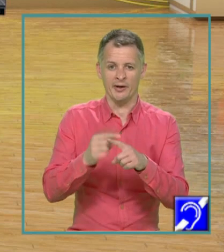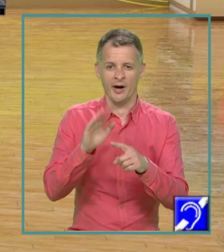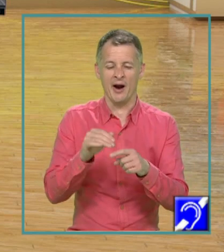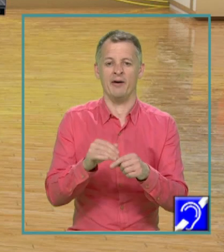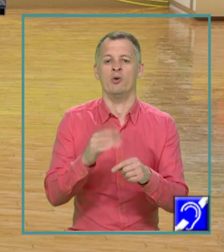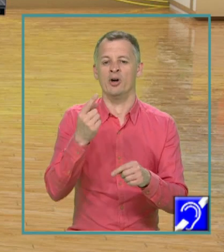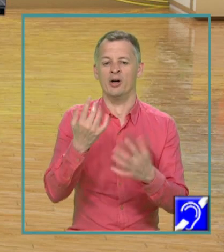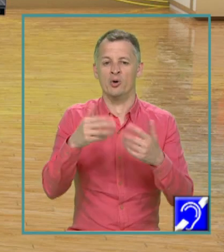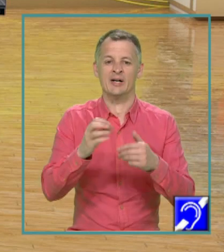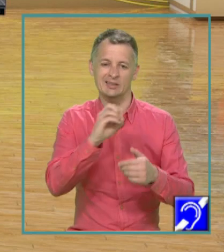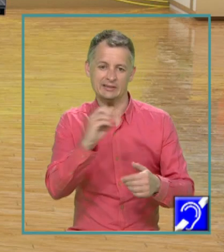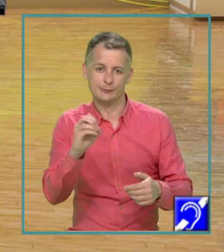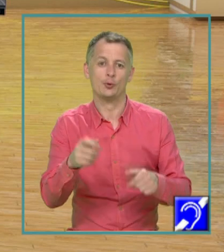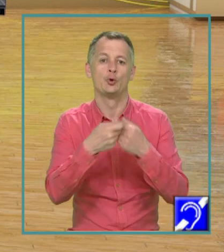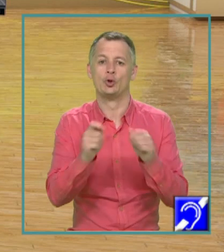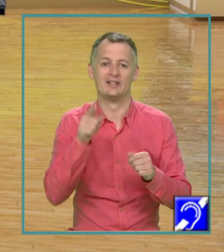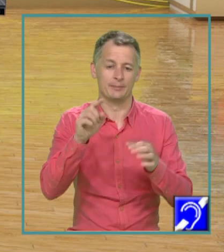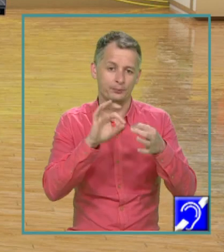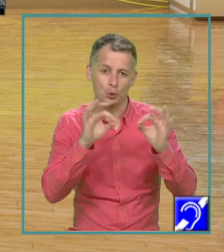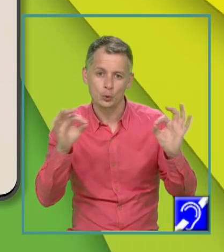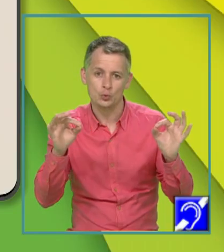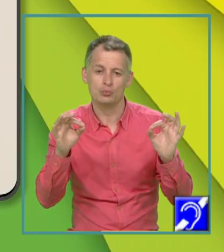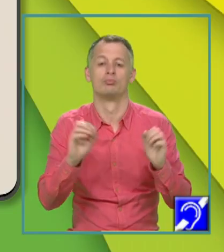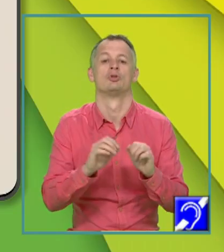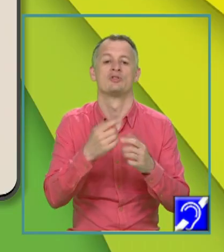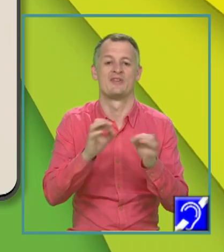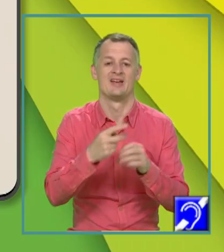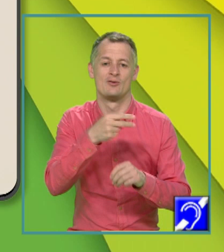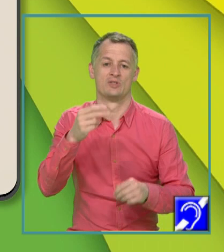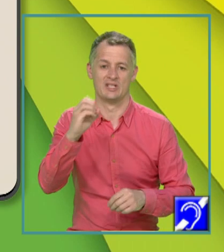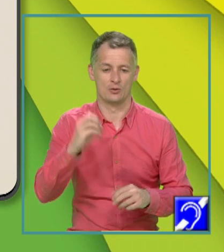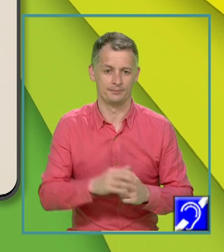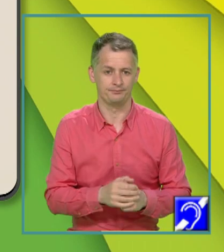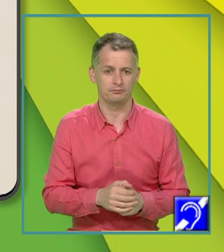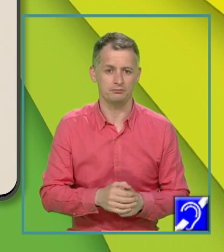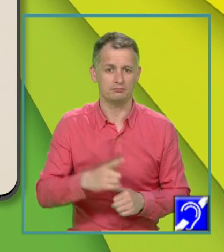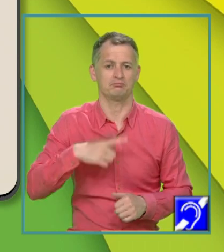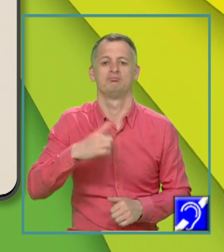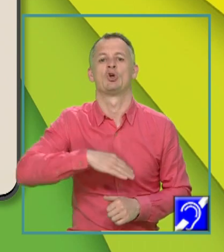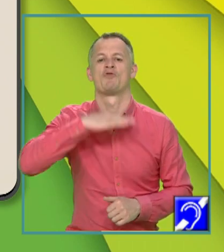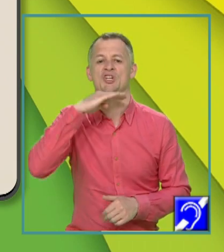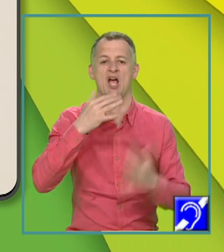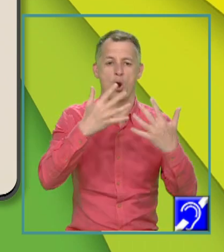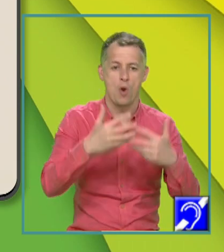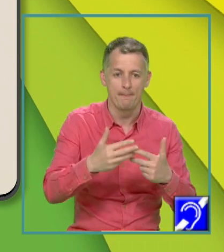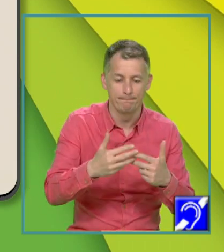factor 0, tot acel produs va fi egal cu 0. Deci e suficient să calculez